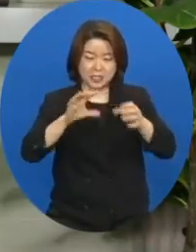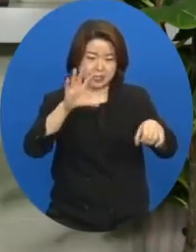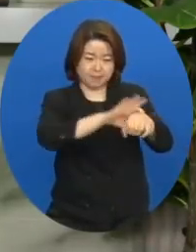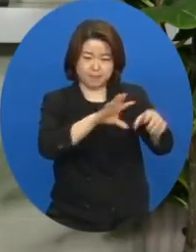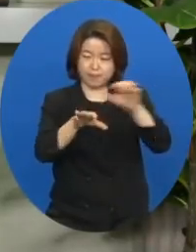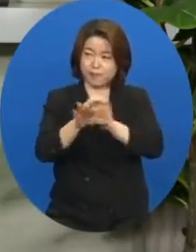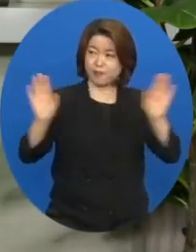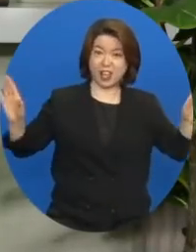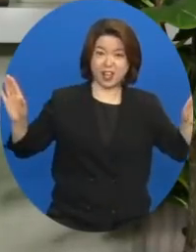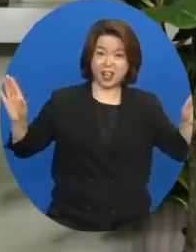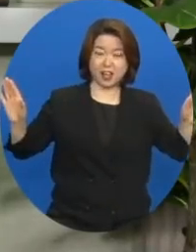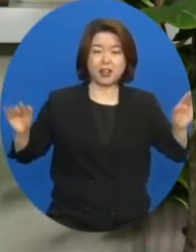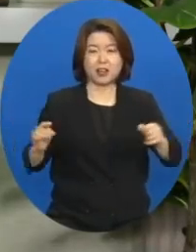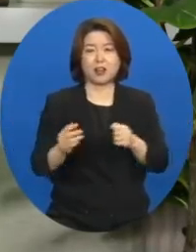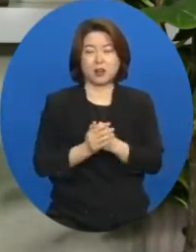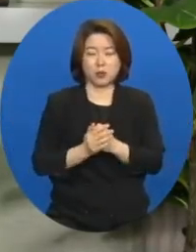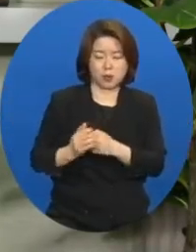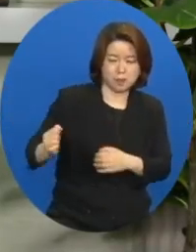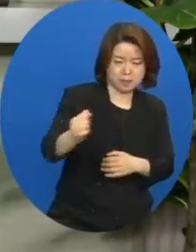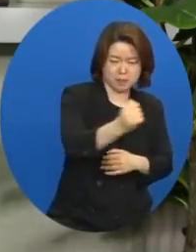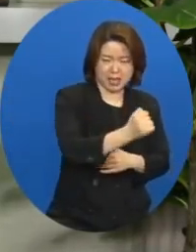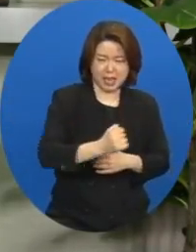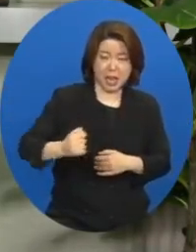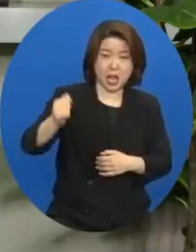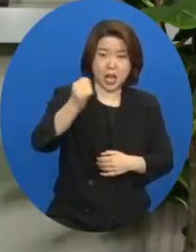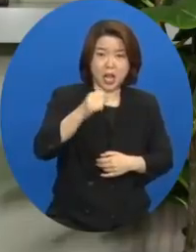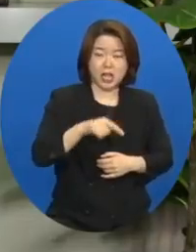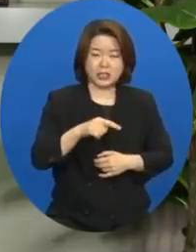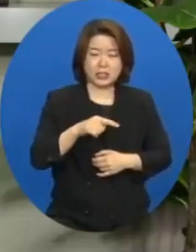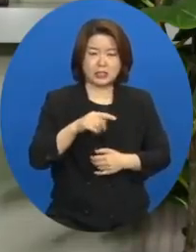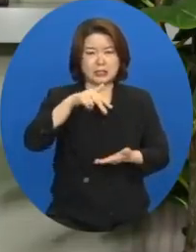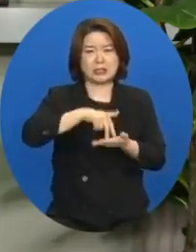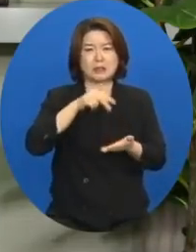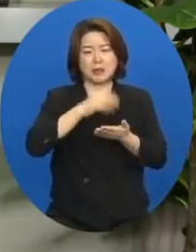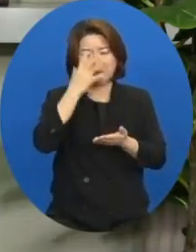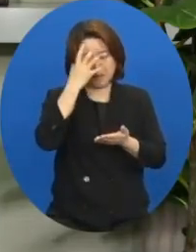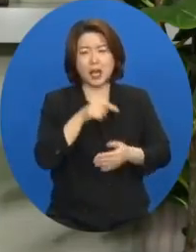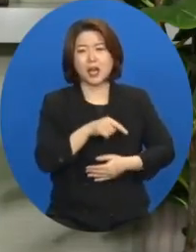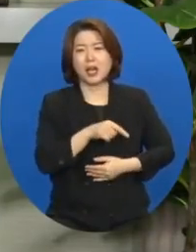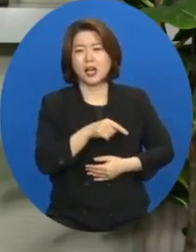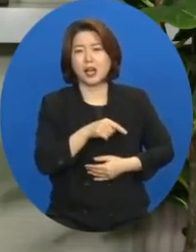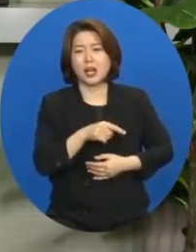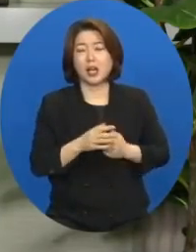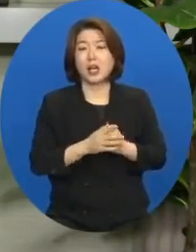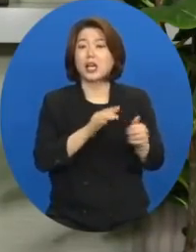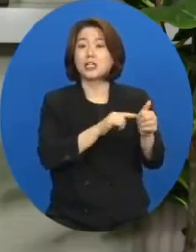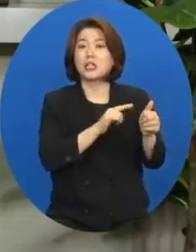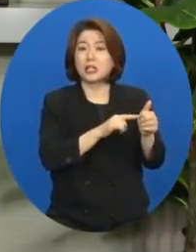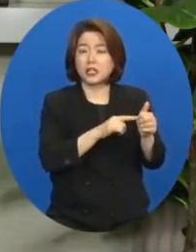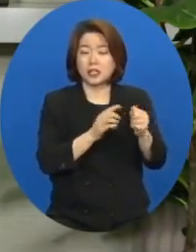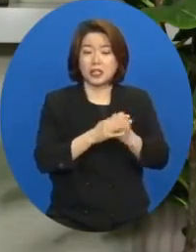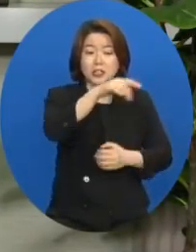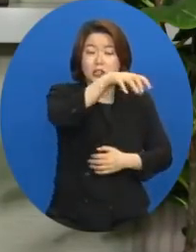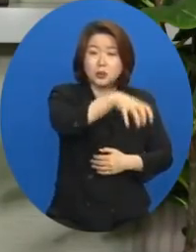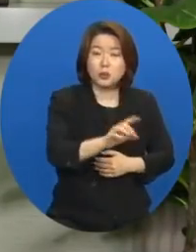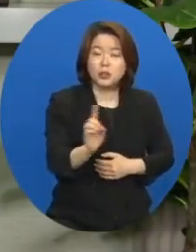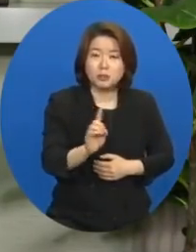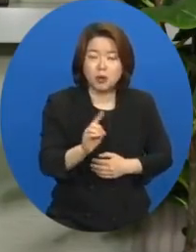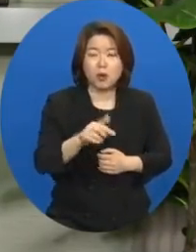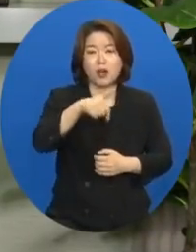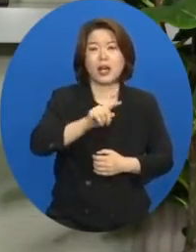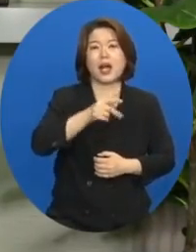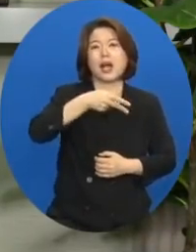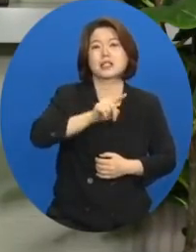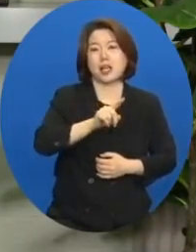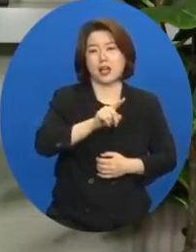그리고 맷돌을 돌리는 그것이 비참한 처지가 되는데 그것이 바로 가사입니다.